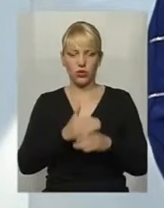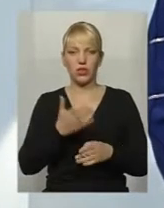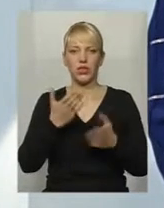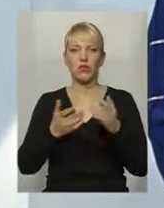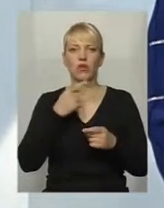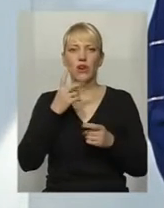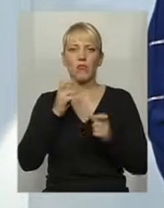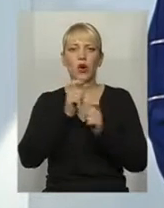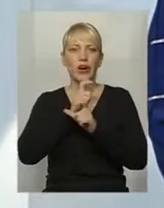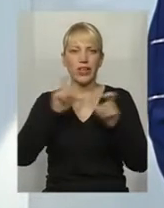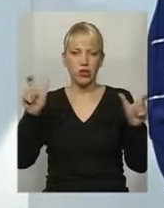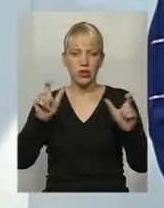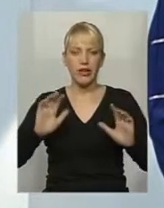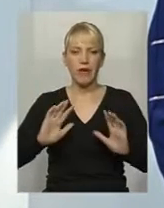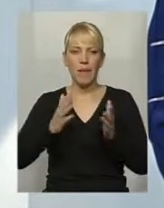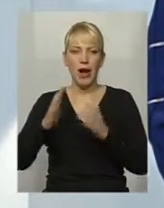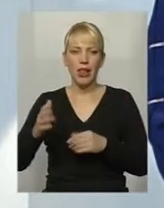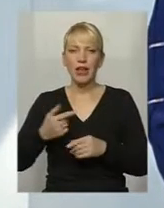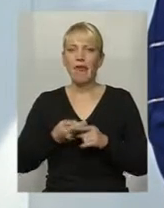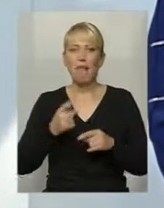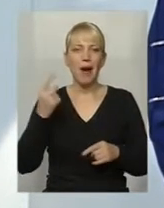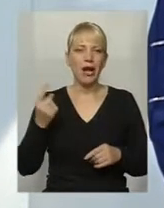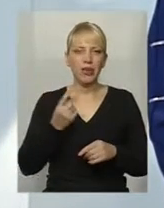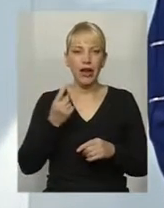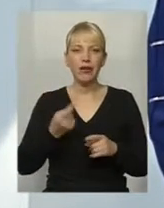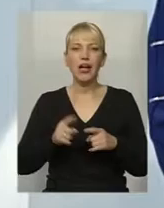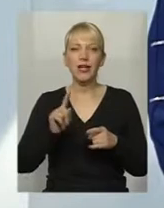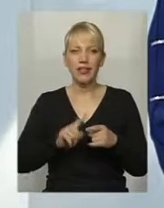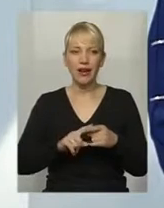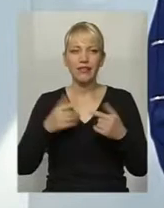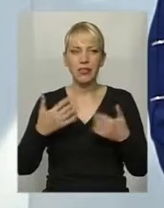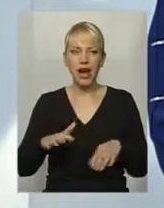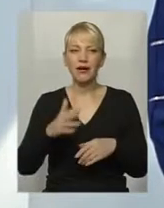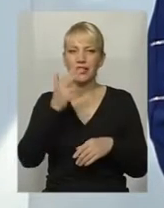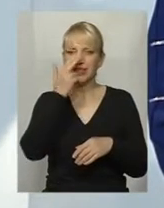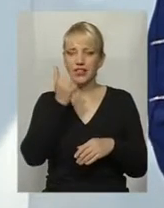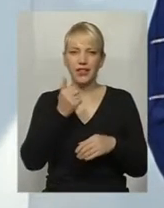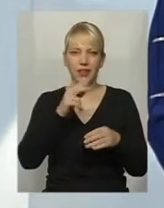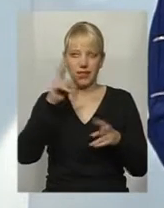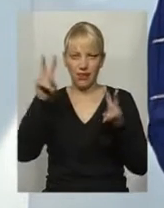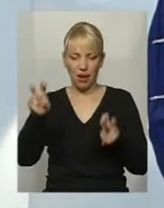кричущі випадки, то, ну, перш за все, це вже така збита тема